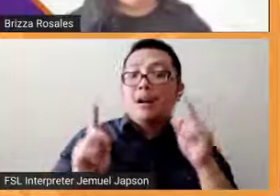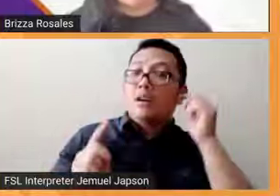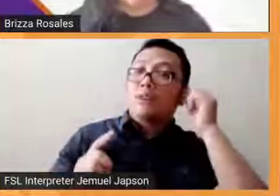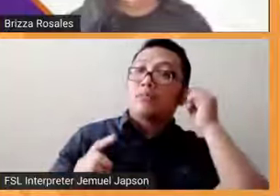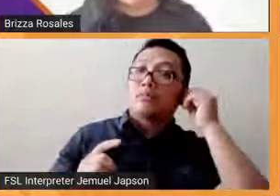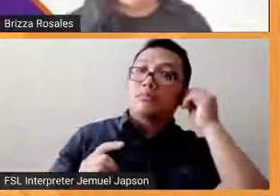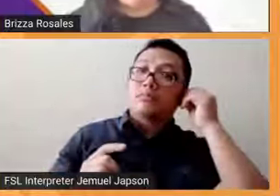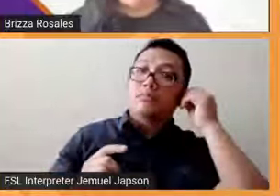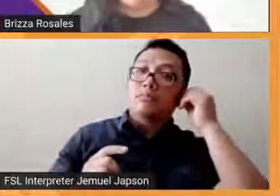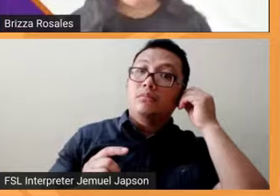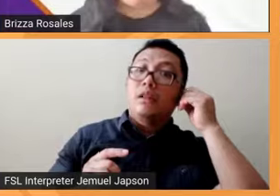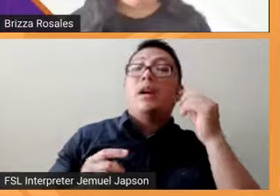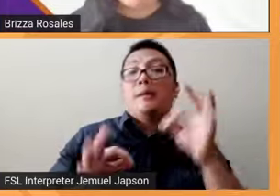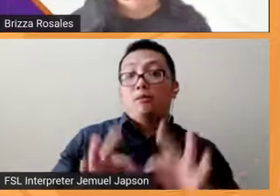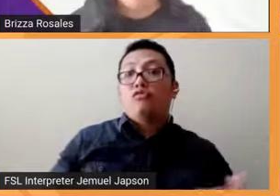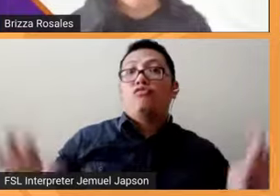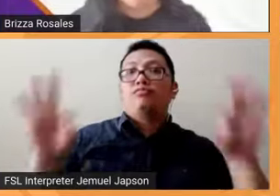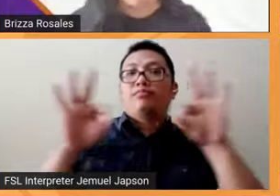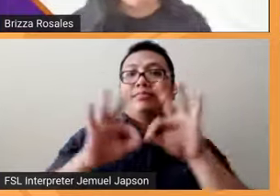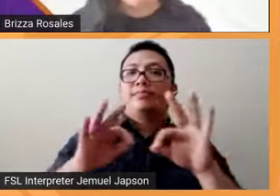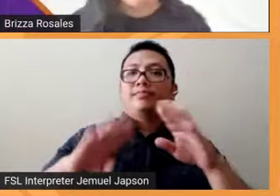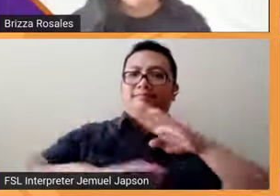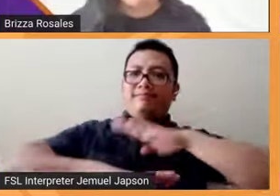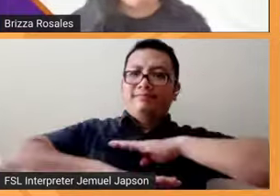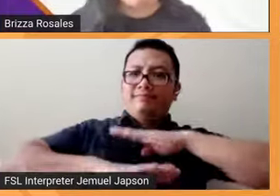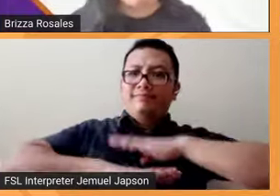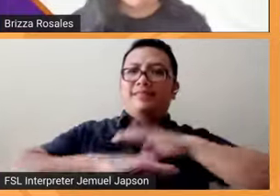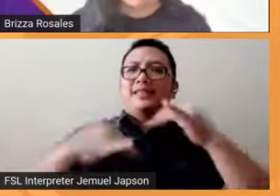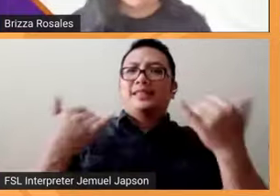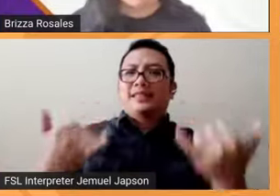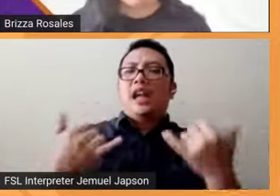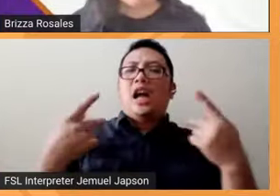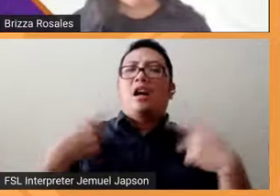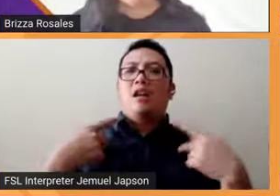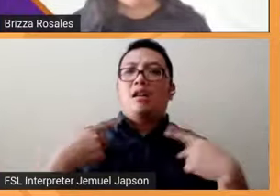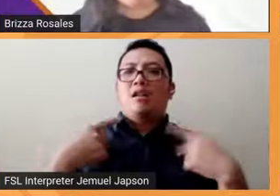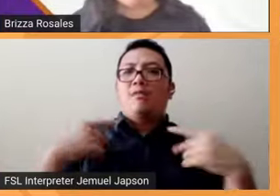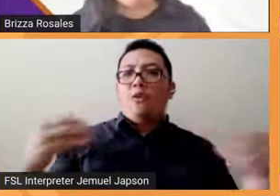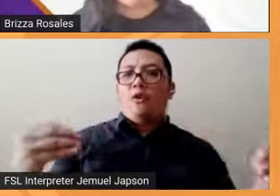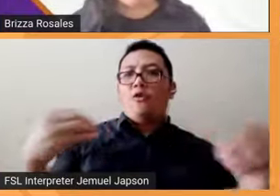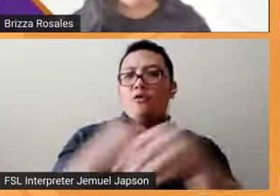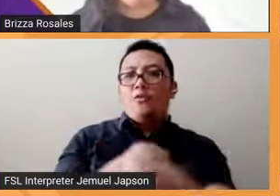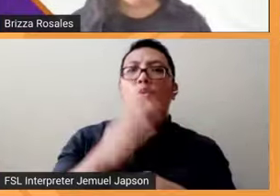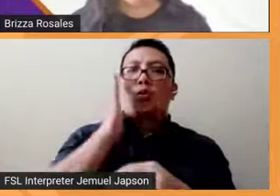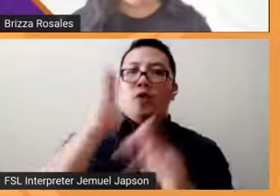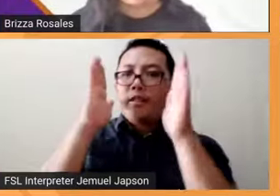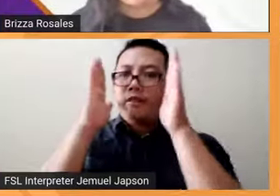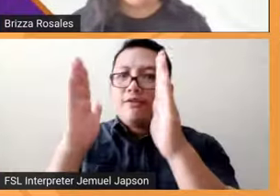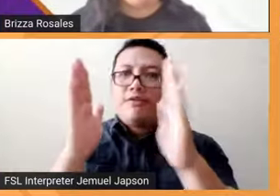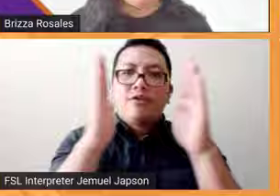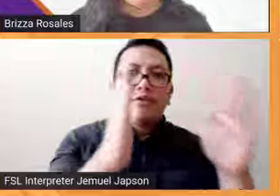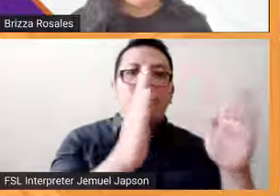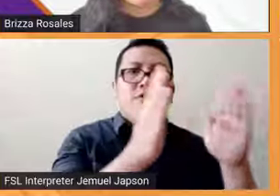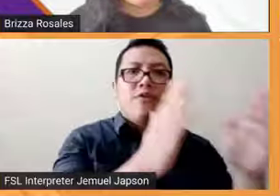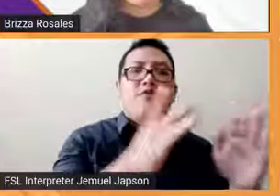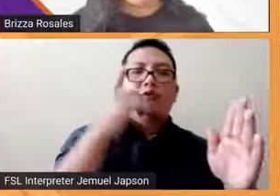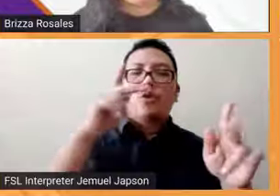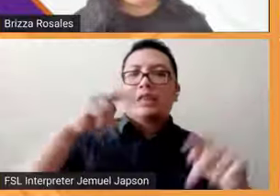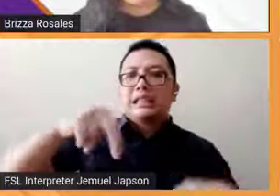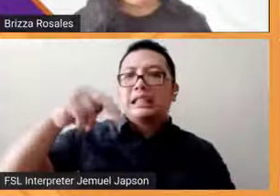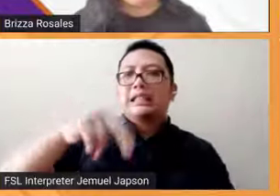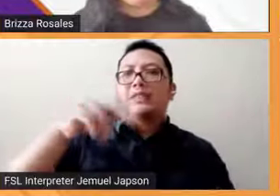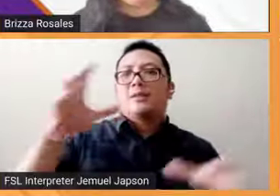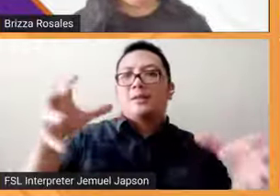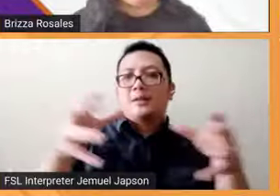at least palagay po yung loob natin na ngayon po may opisina ng tututok sa pangangailangan ng sektor and actually yung